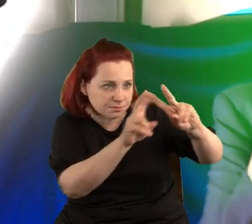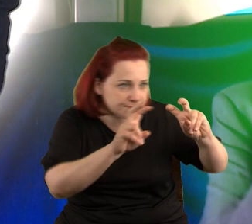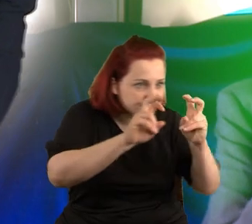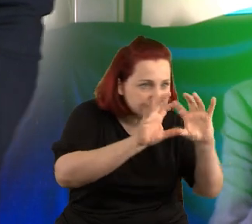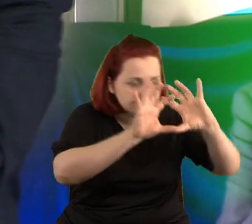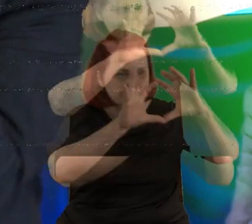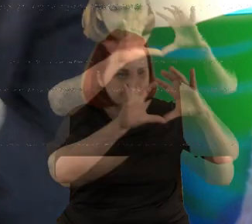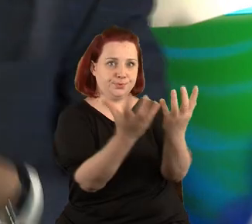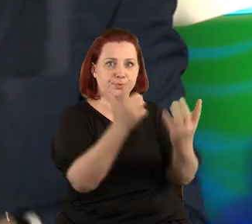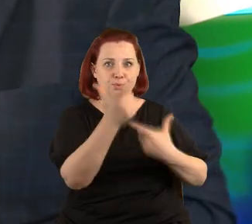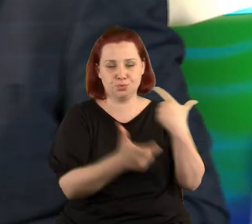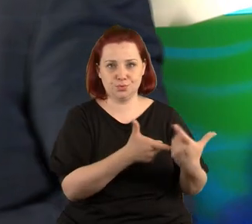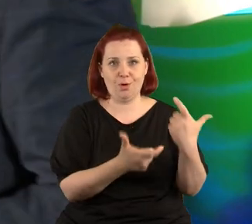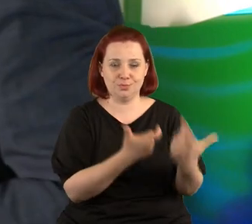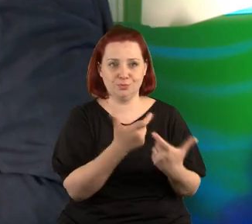ciała.